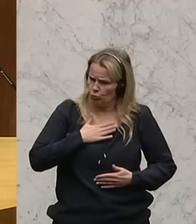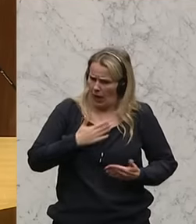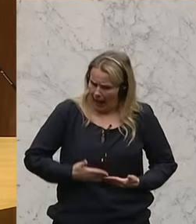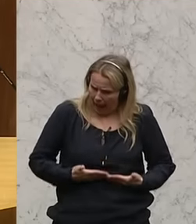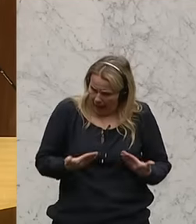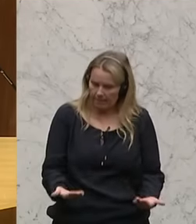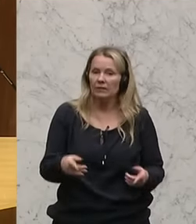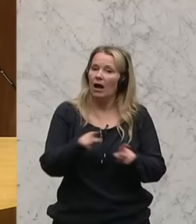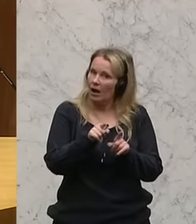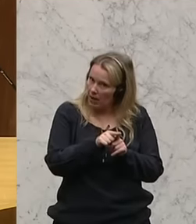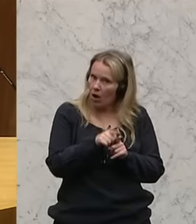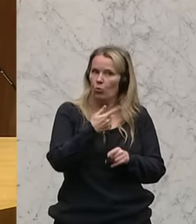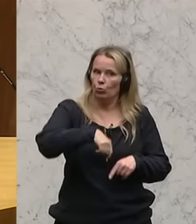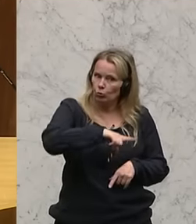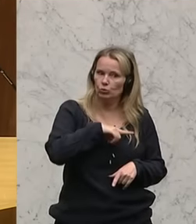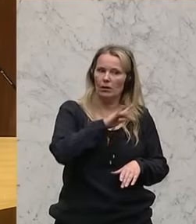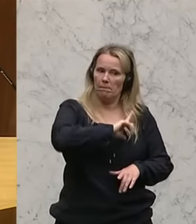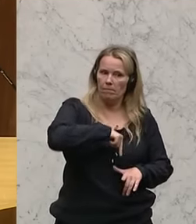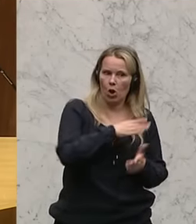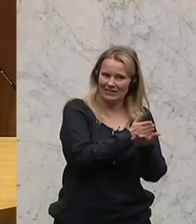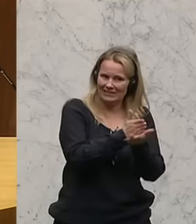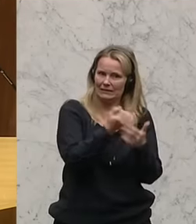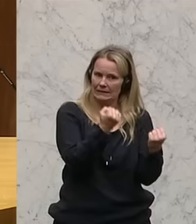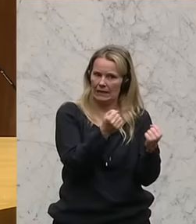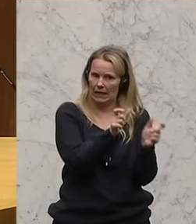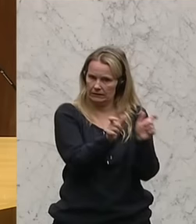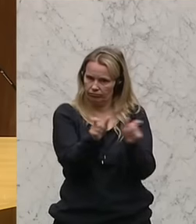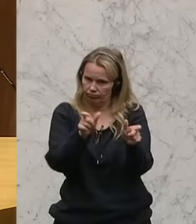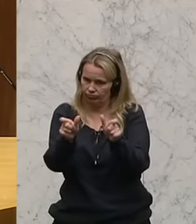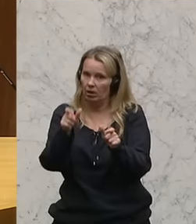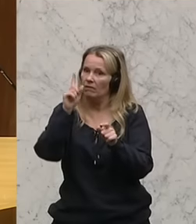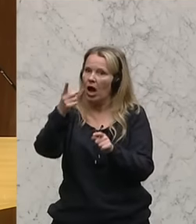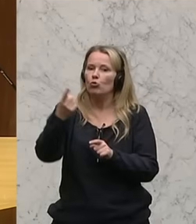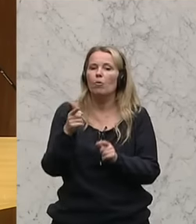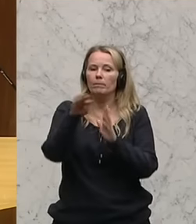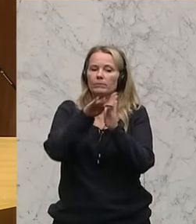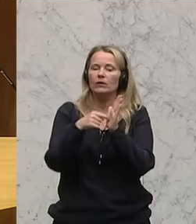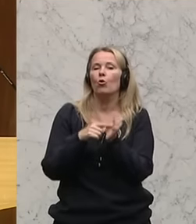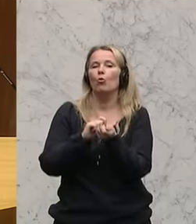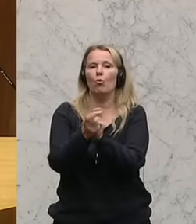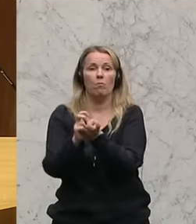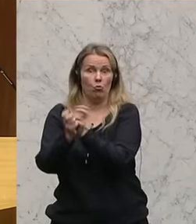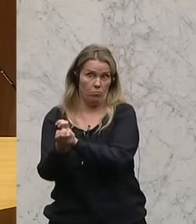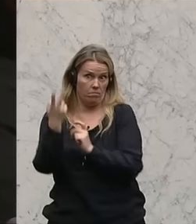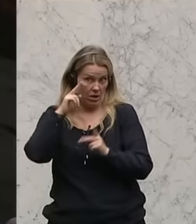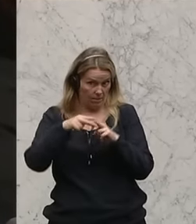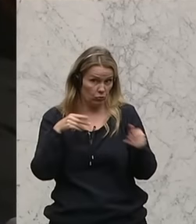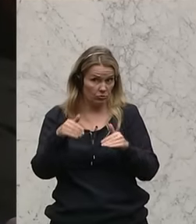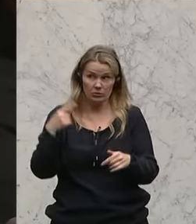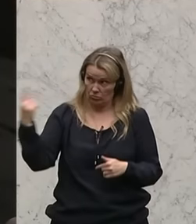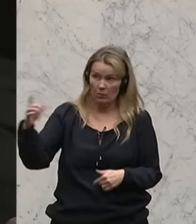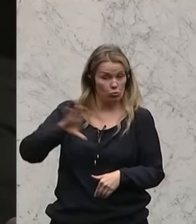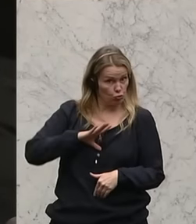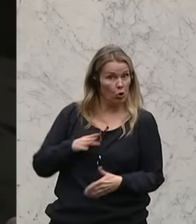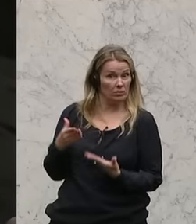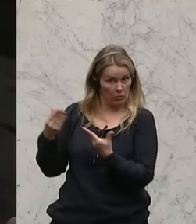Bediensteten, der Sicherheitsexekutive, diese Verantwortung auch in Daten umzusetzen. Herr Bundesminister, diese Chance haben